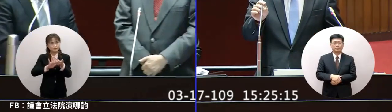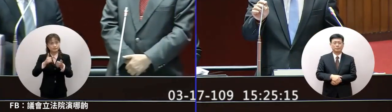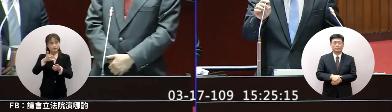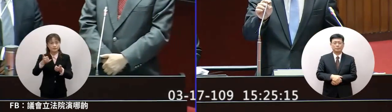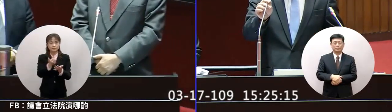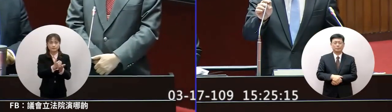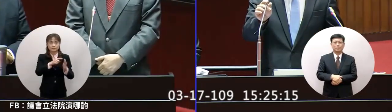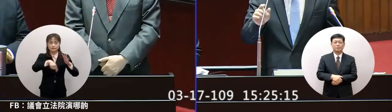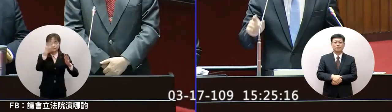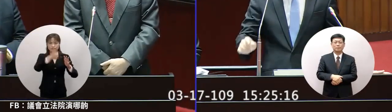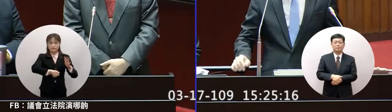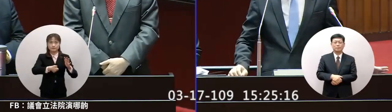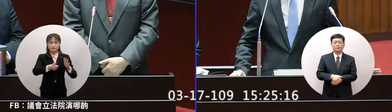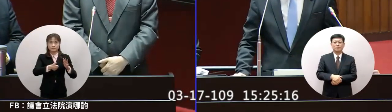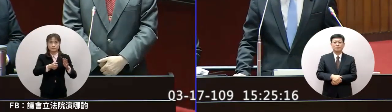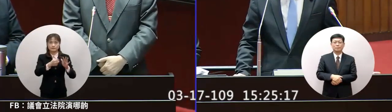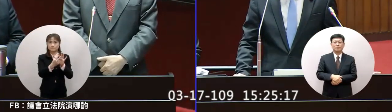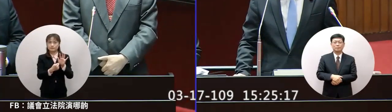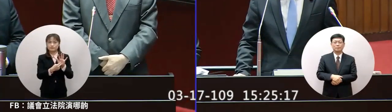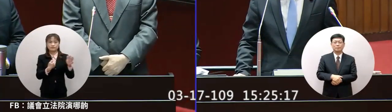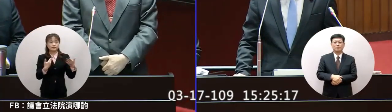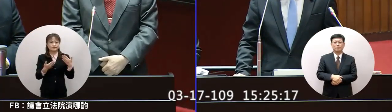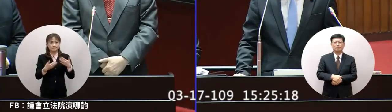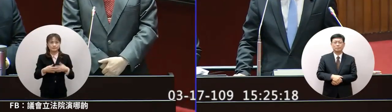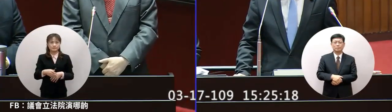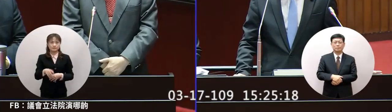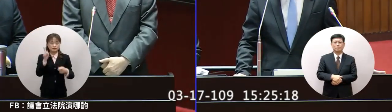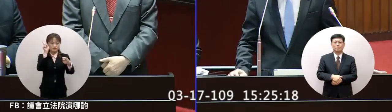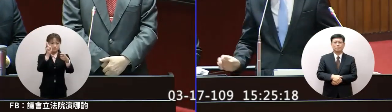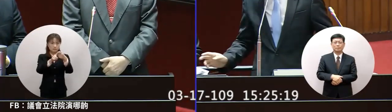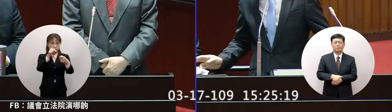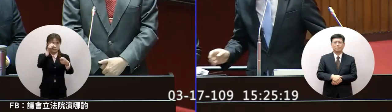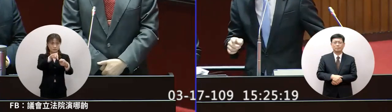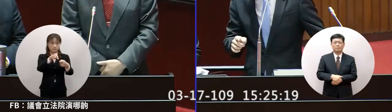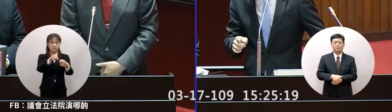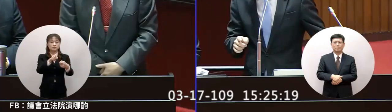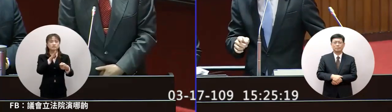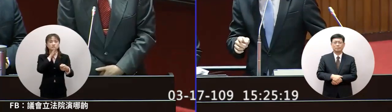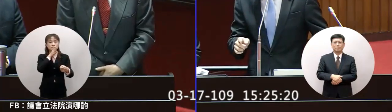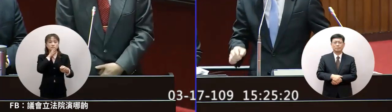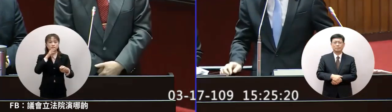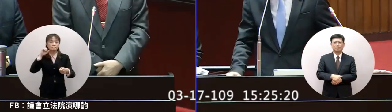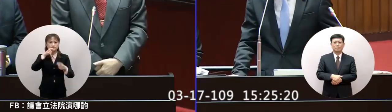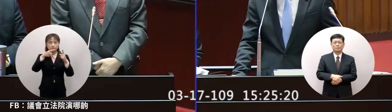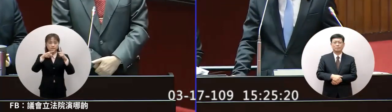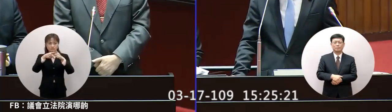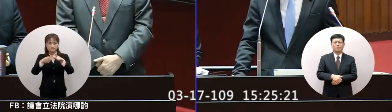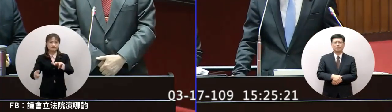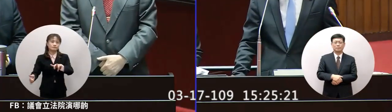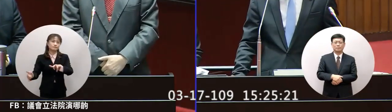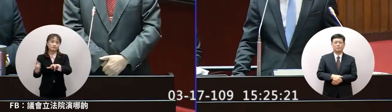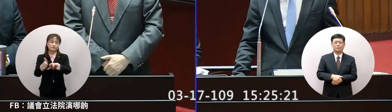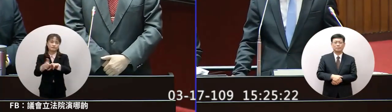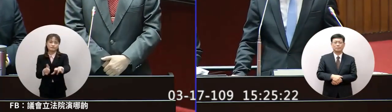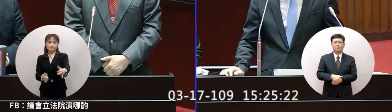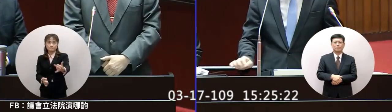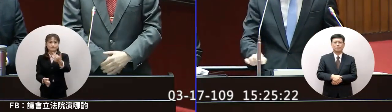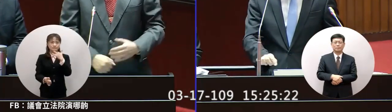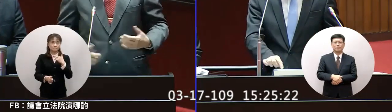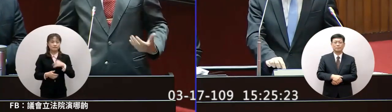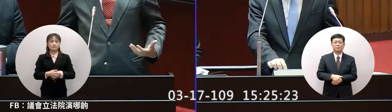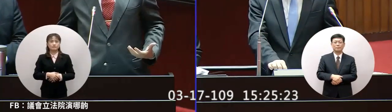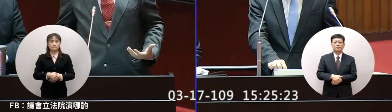剛剛院長也指示的很清楚我們最大的目標我們是要把國人接回來那麼要